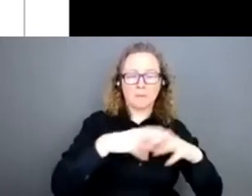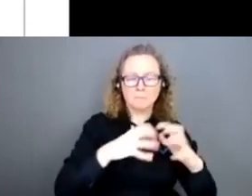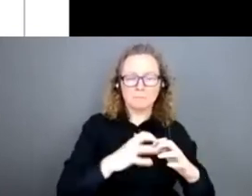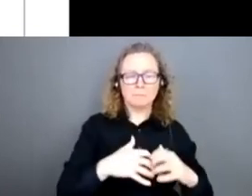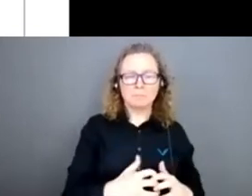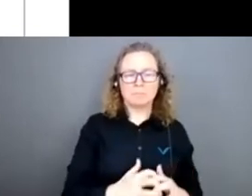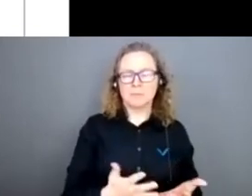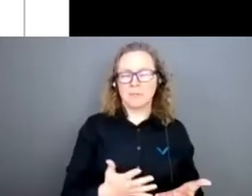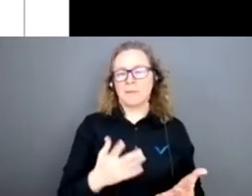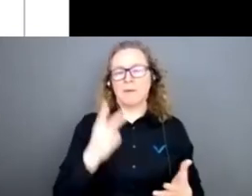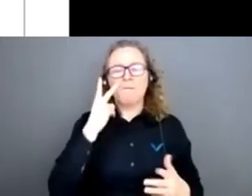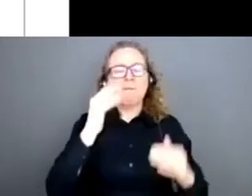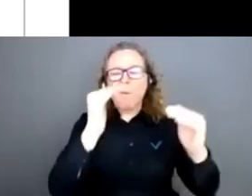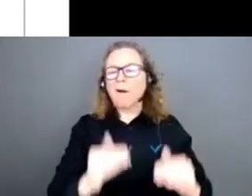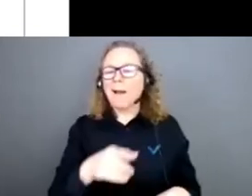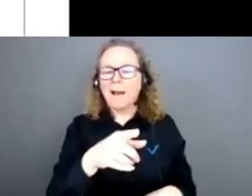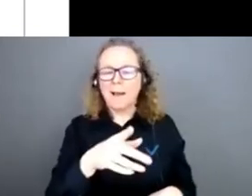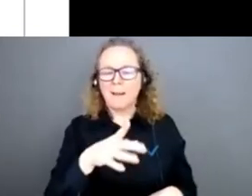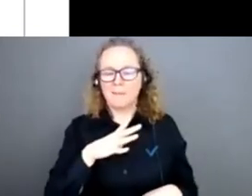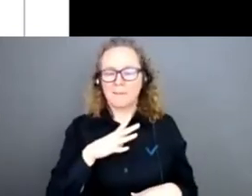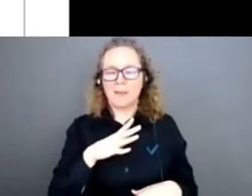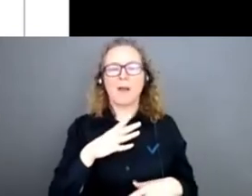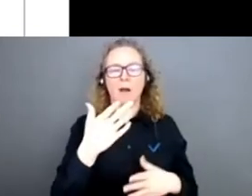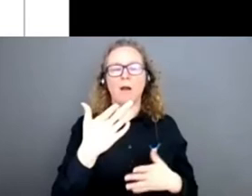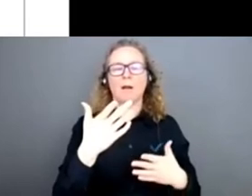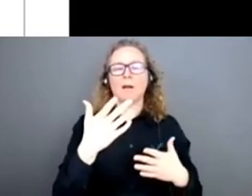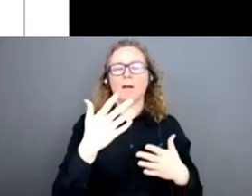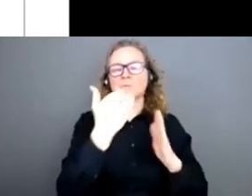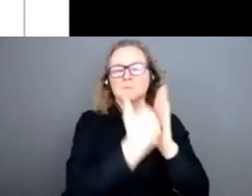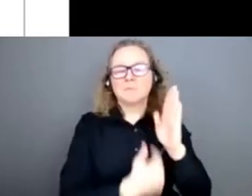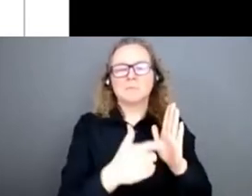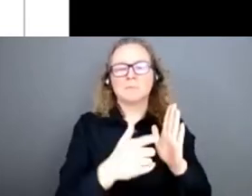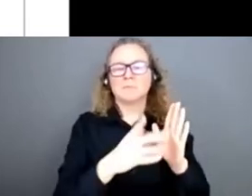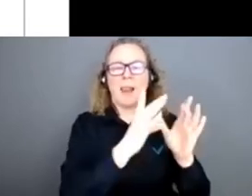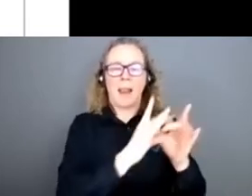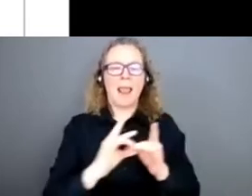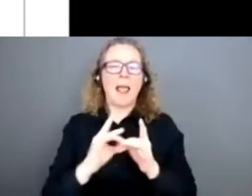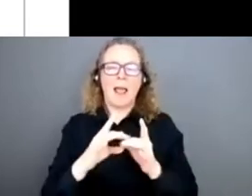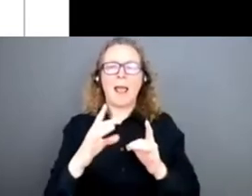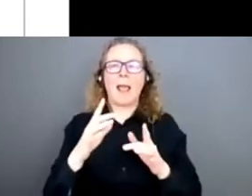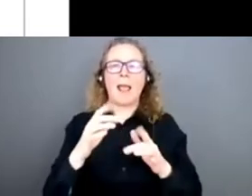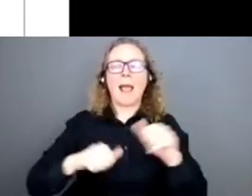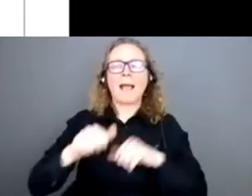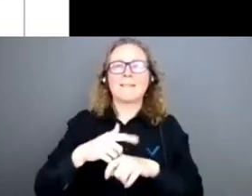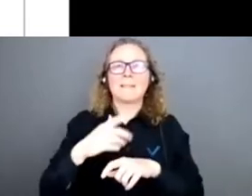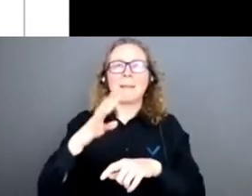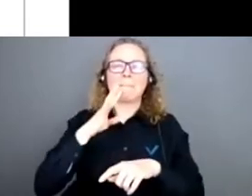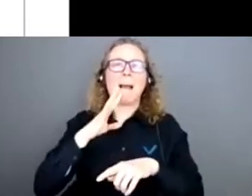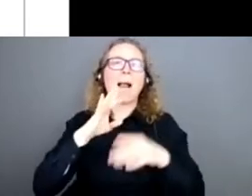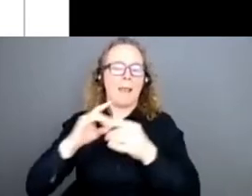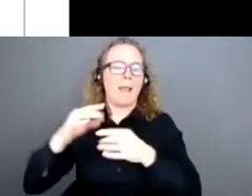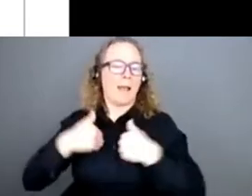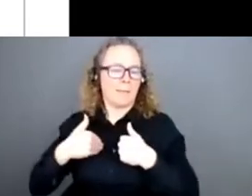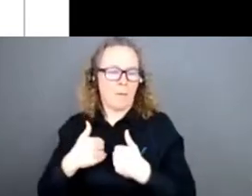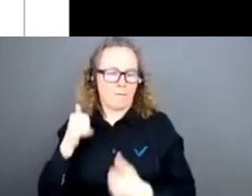consacrent toute ou partie de leur activité aux animaux. Alors, quand on